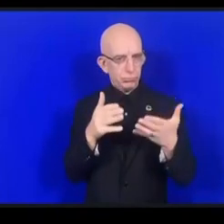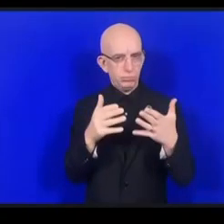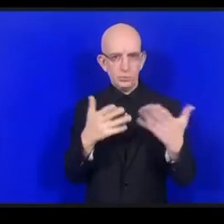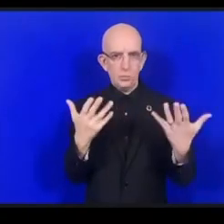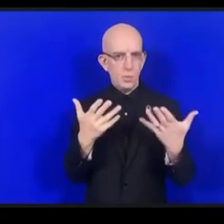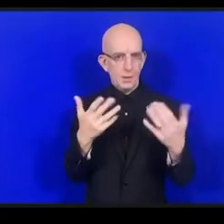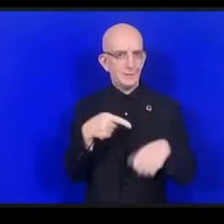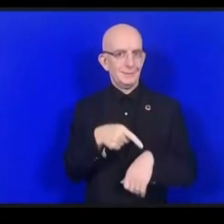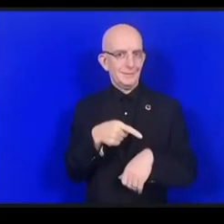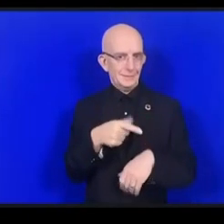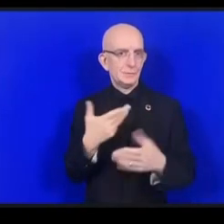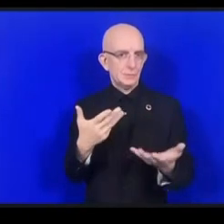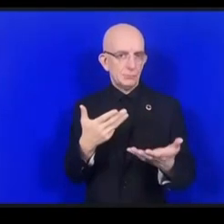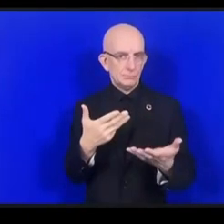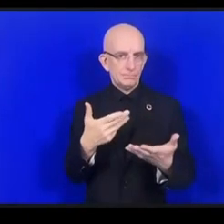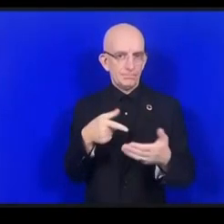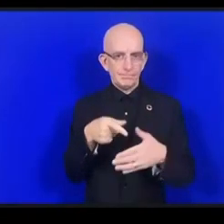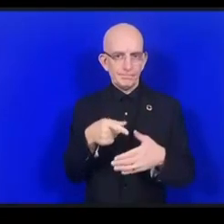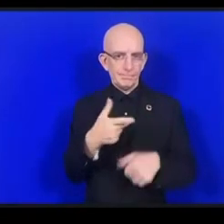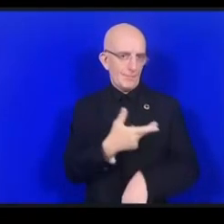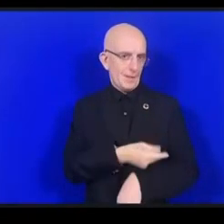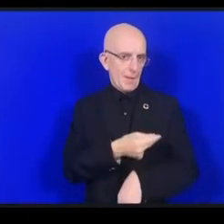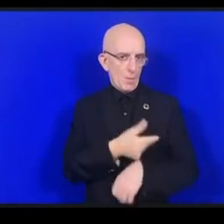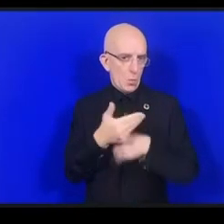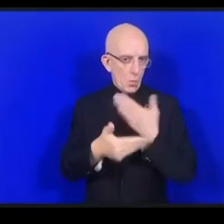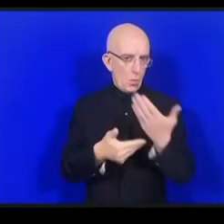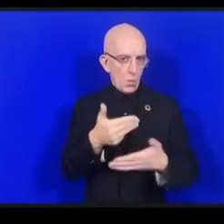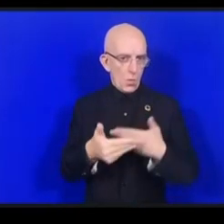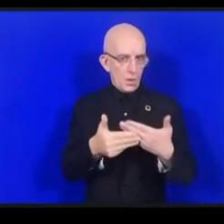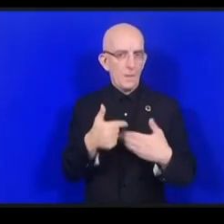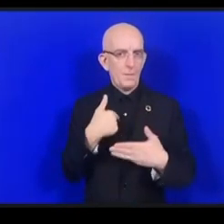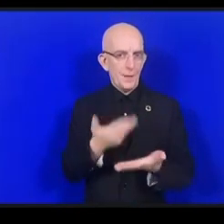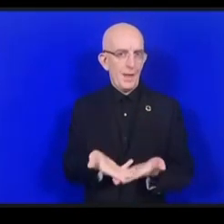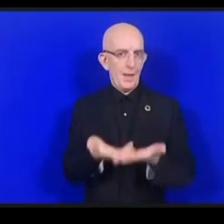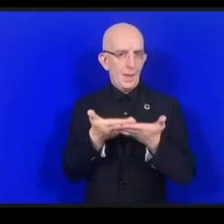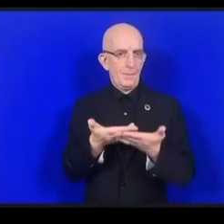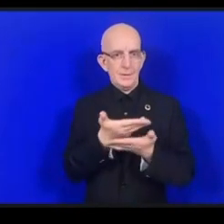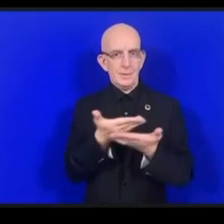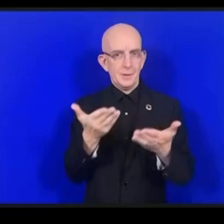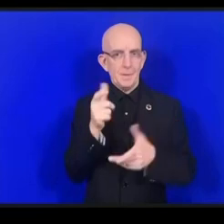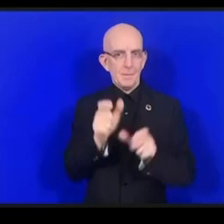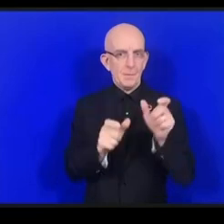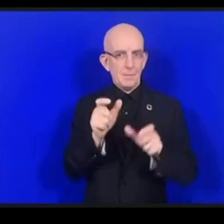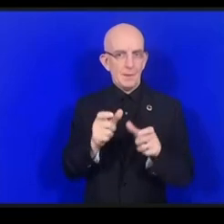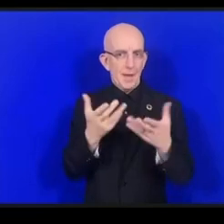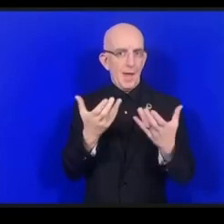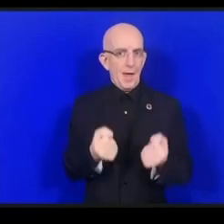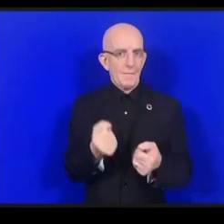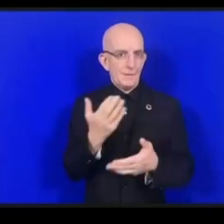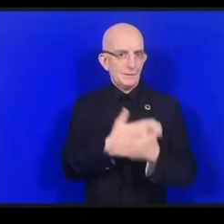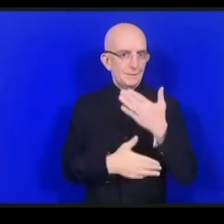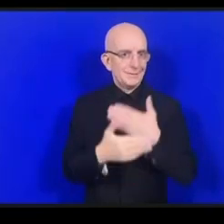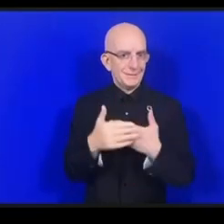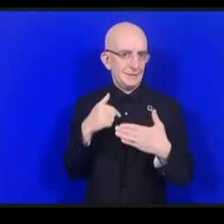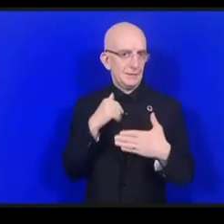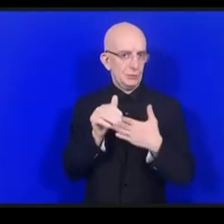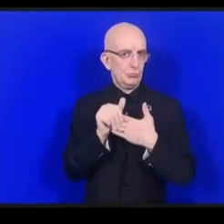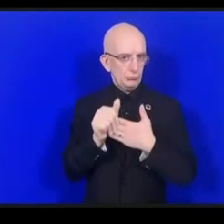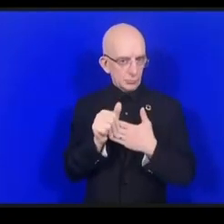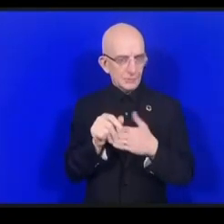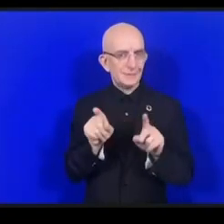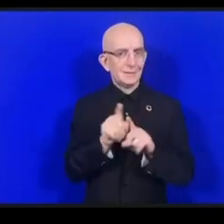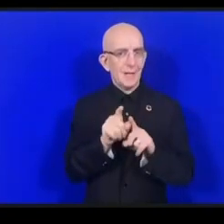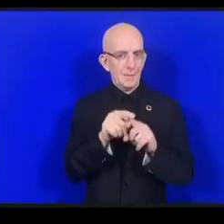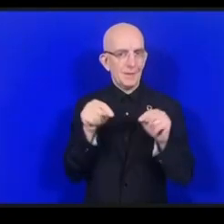أنا أعمل لكي أنصر كل الذين يعانون من الععاقات